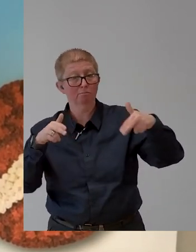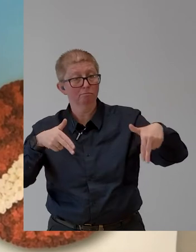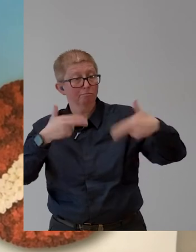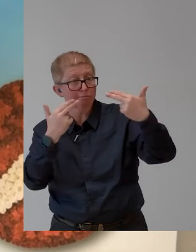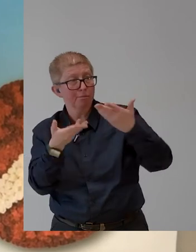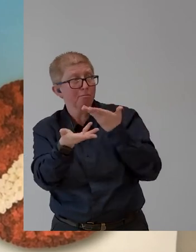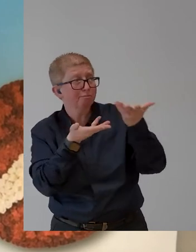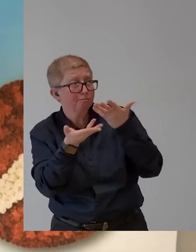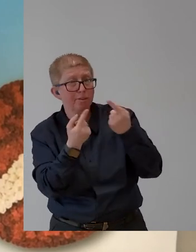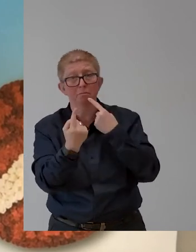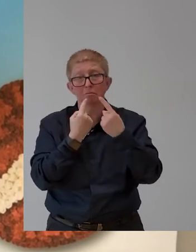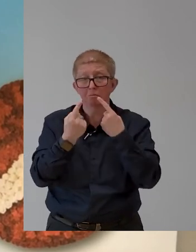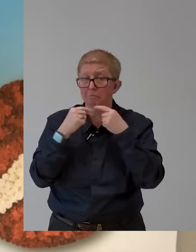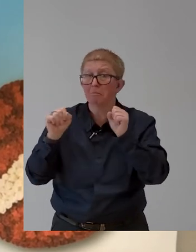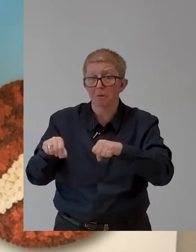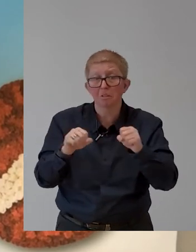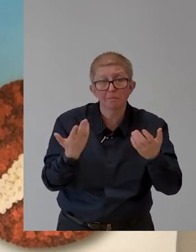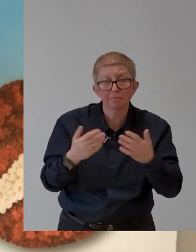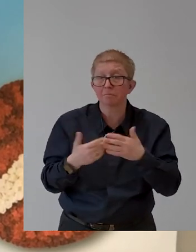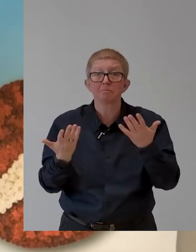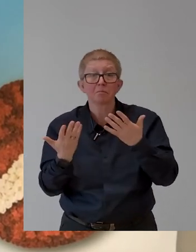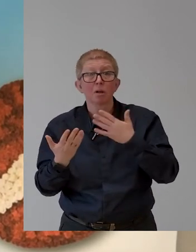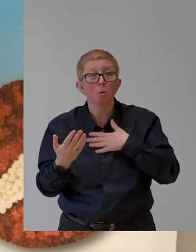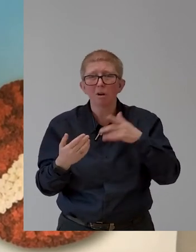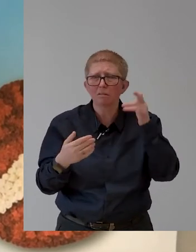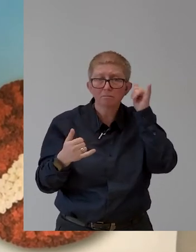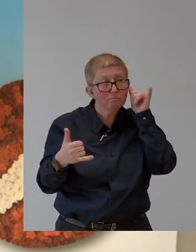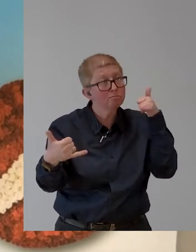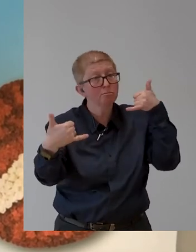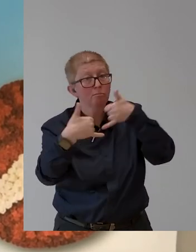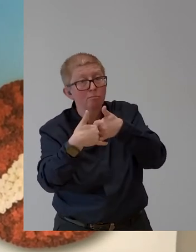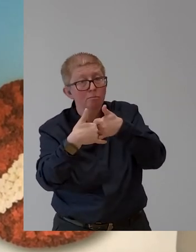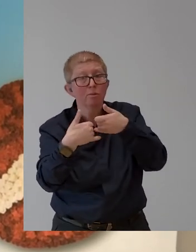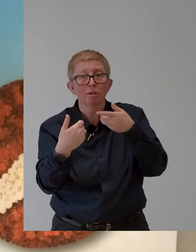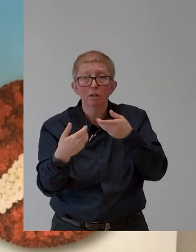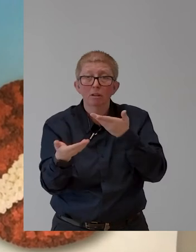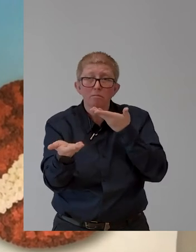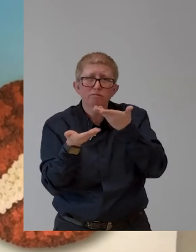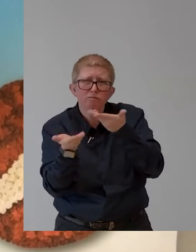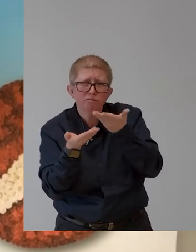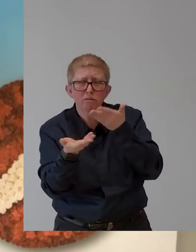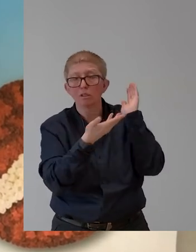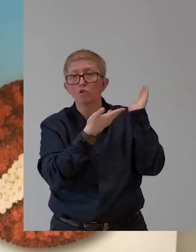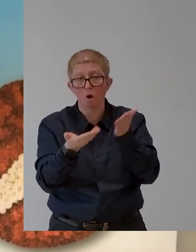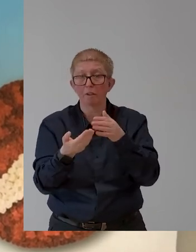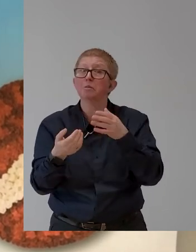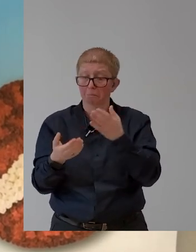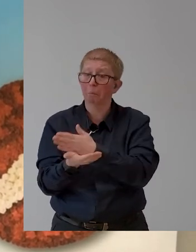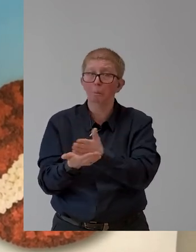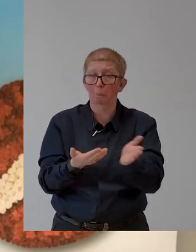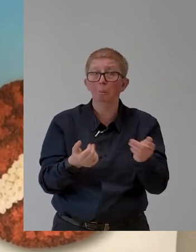refer also to the telephone. And this has been continuous to be very popular among our customers